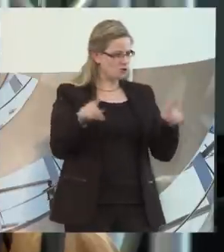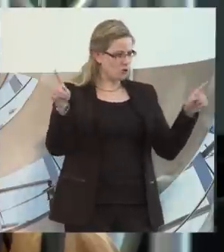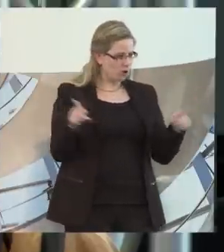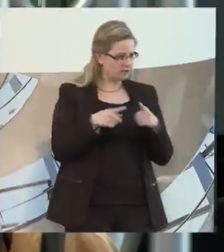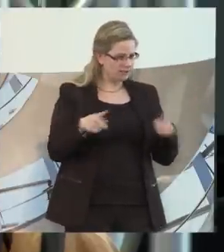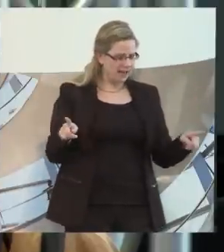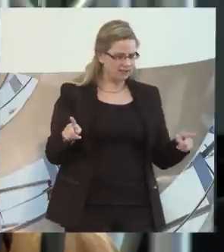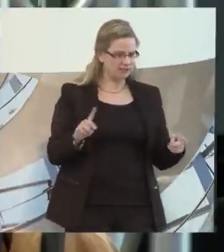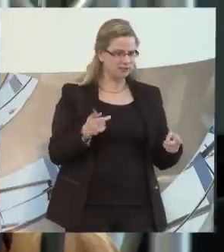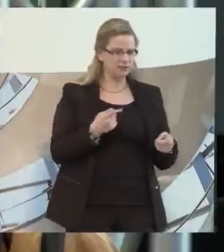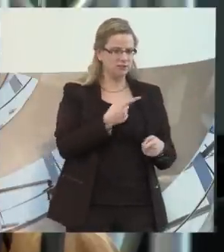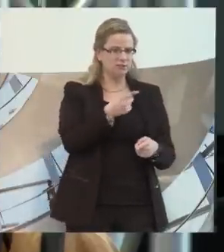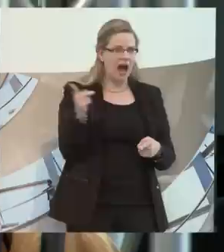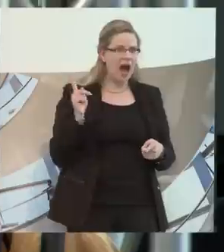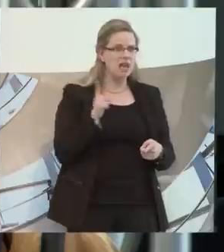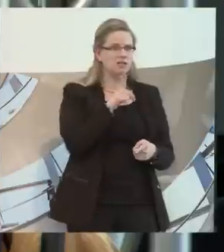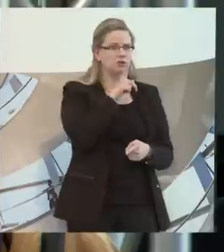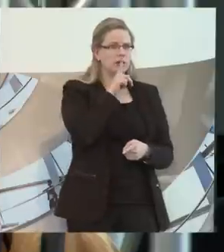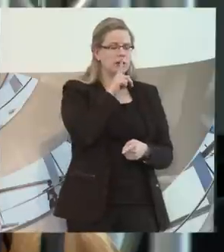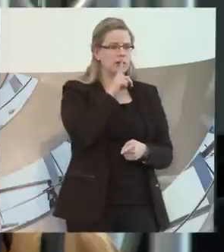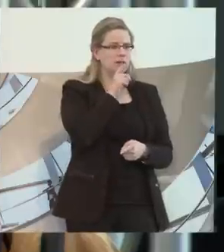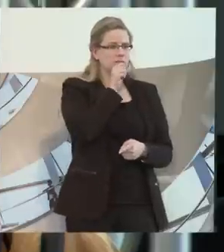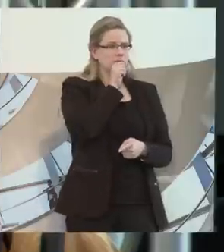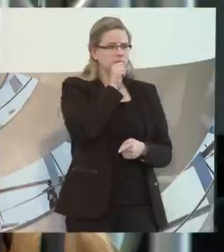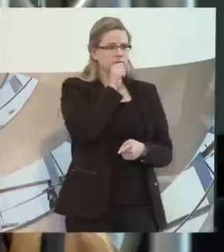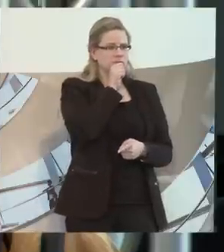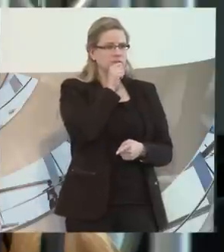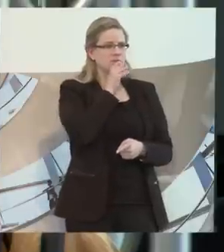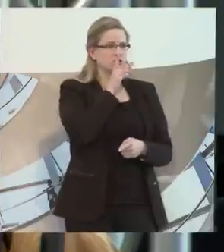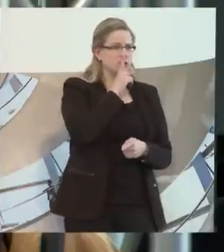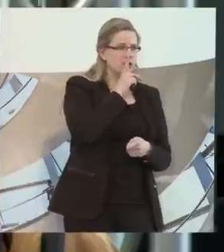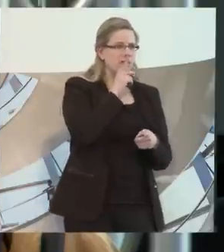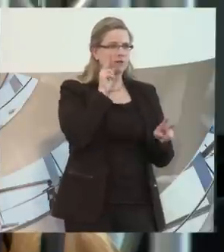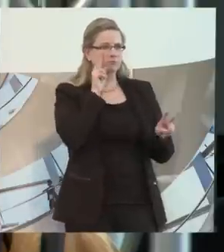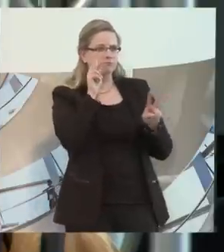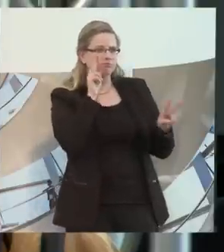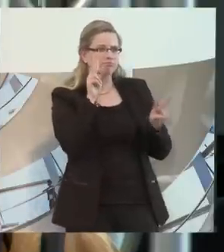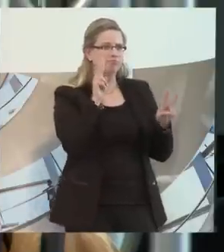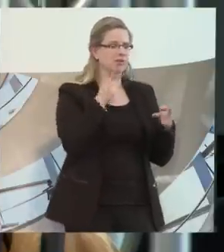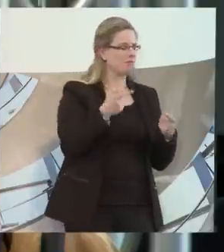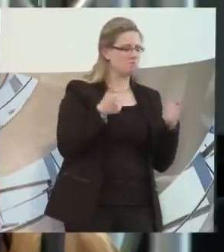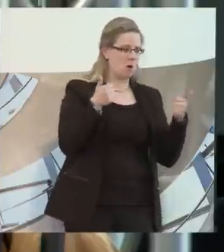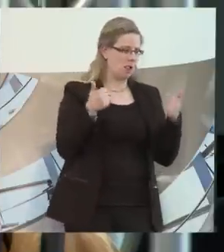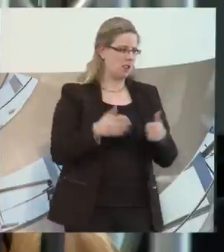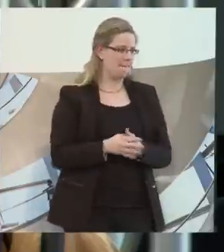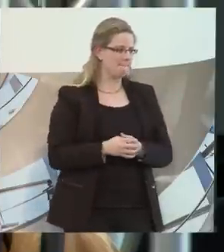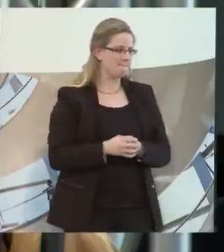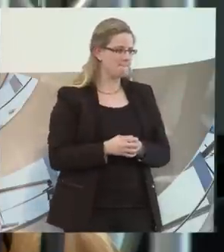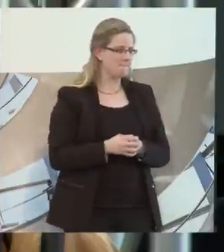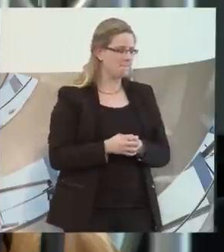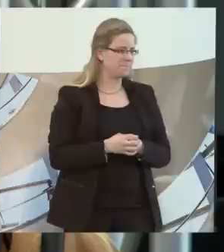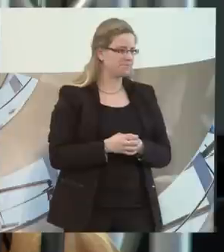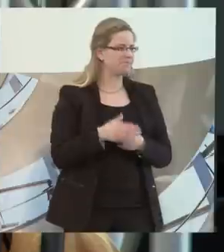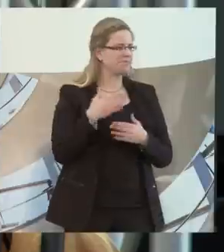reingehustet hat. Er hat immer in 20 Minuten seine Gebärdenpoesie vorgestellt. Wir hatten